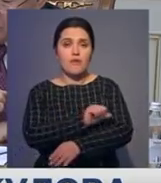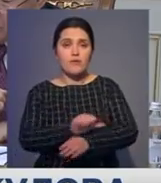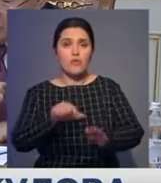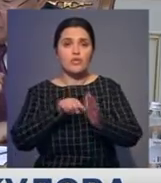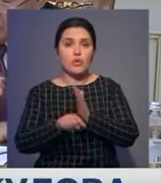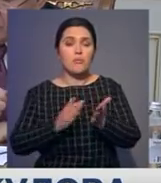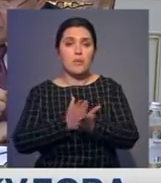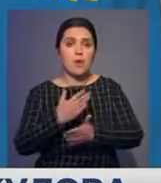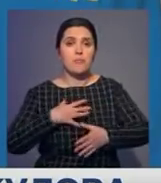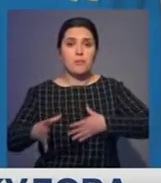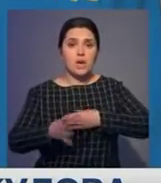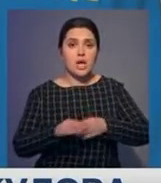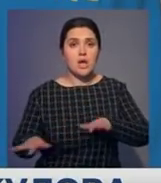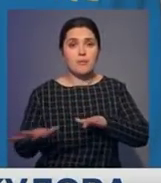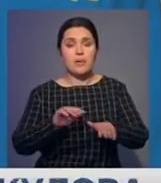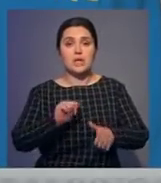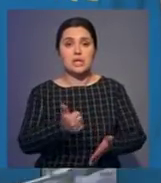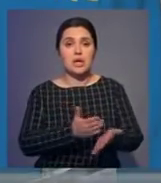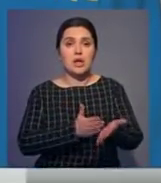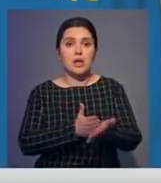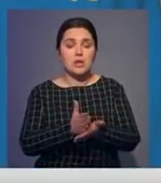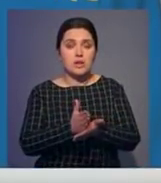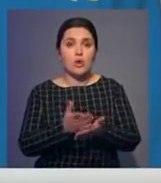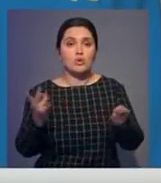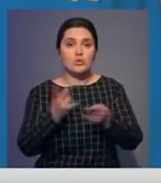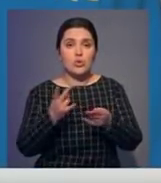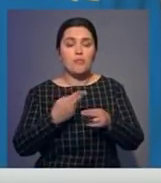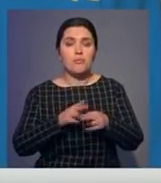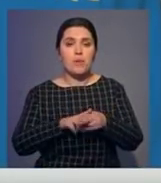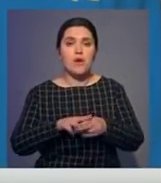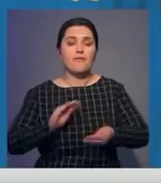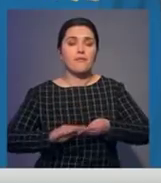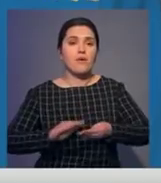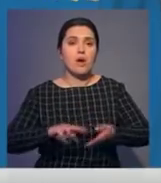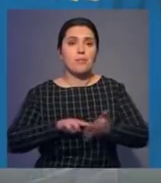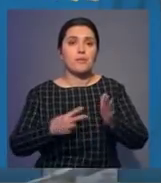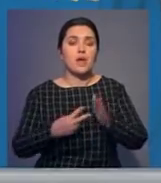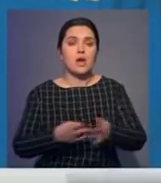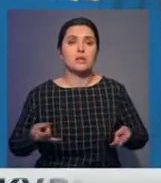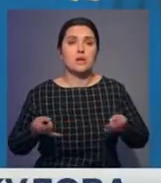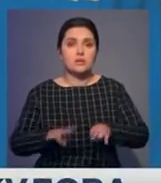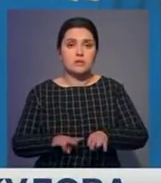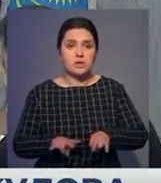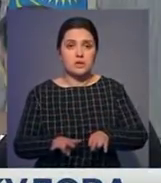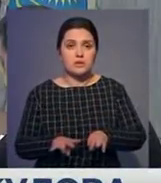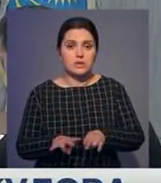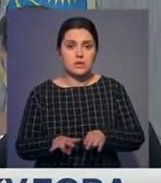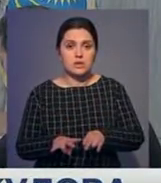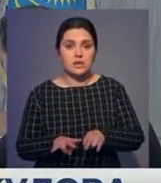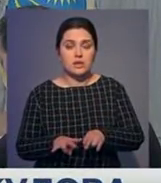вырабатывать главное направление неизменности политического курса, который был до этого выработан.